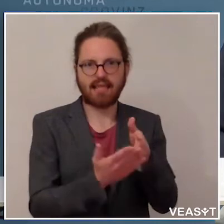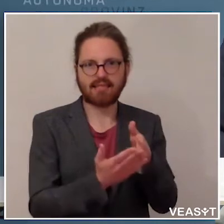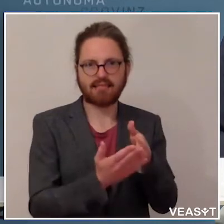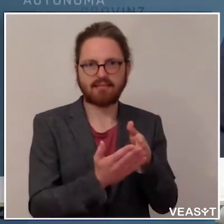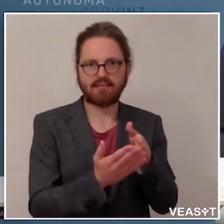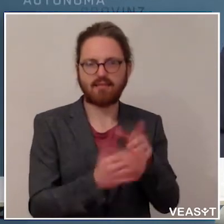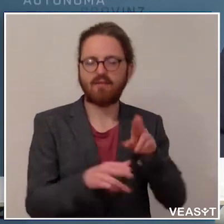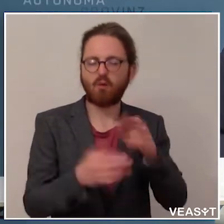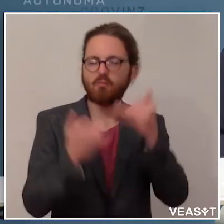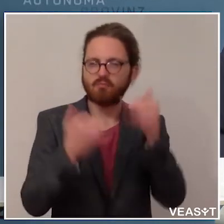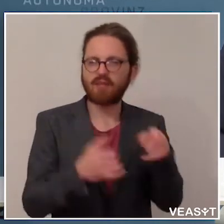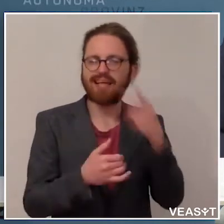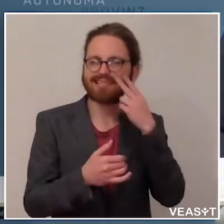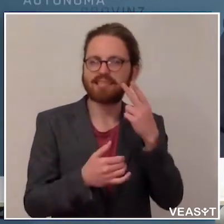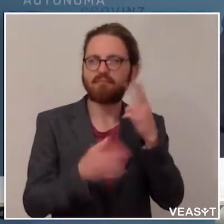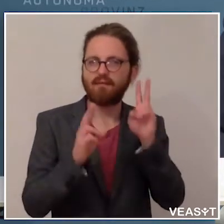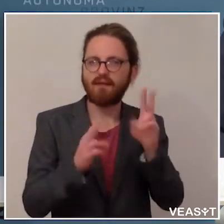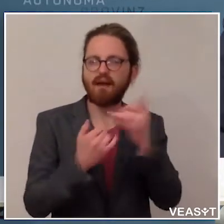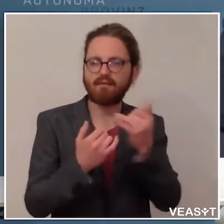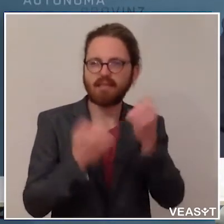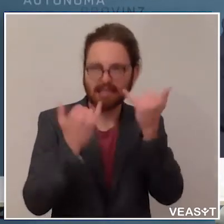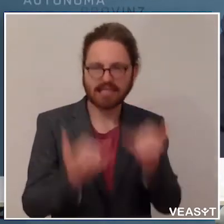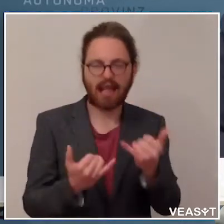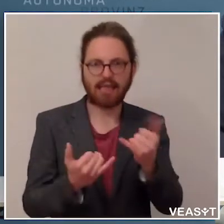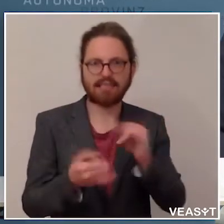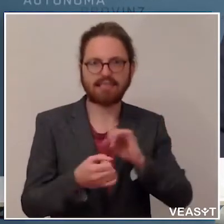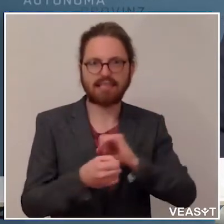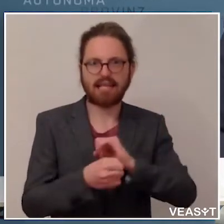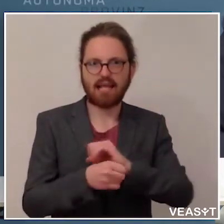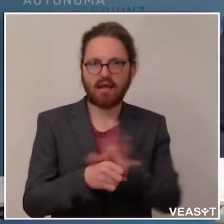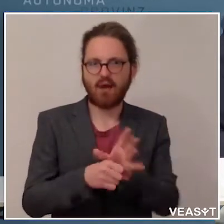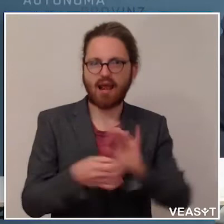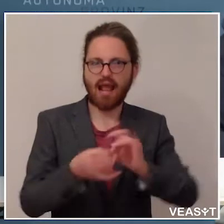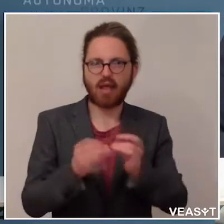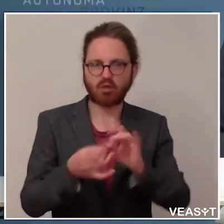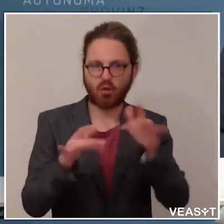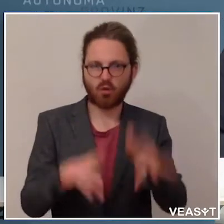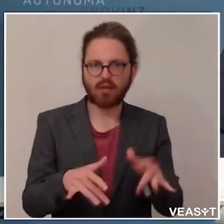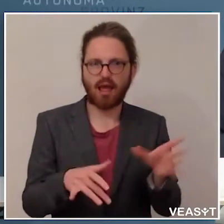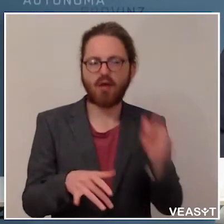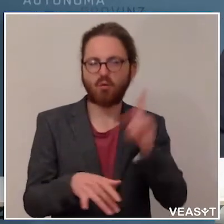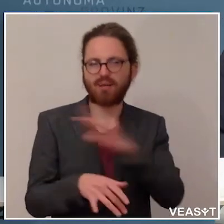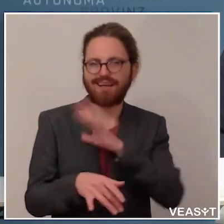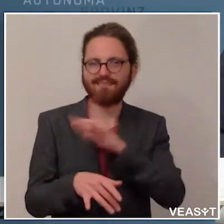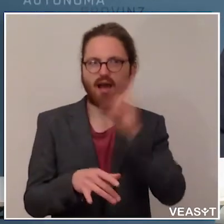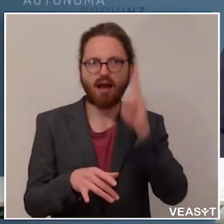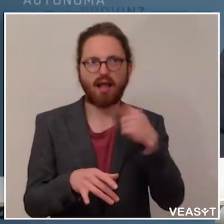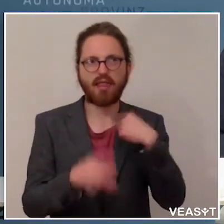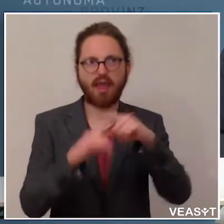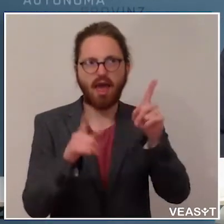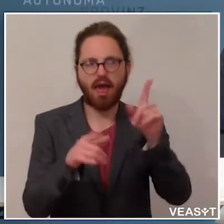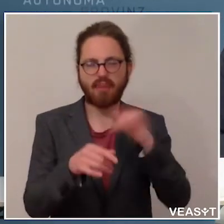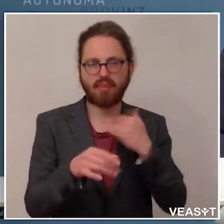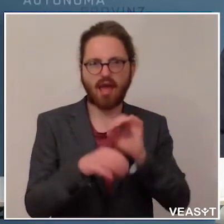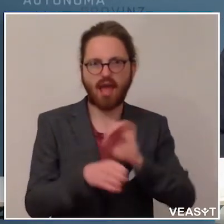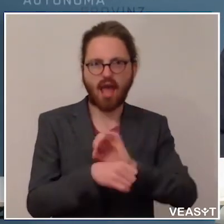aktuelle Infektionssituation und eben die Infektiosität, also die Gefahr, dass man andere Menschen ansteckt, zu überprüfen. Dann